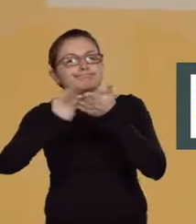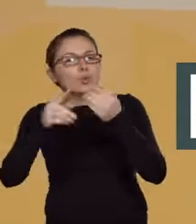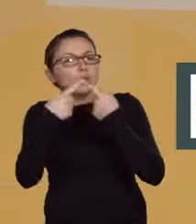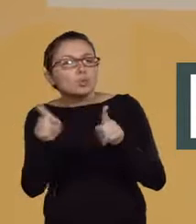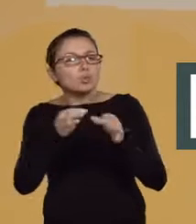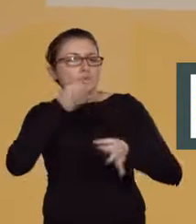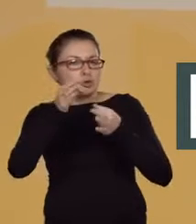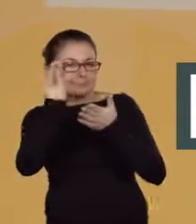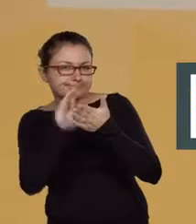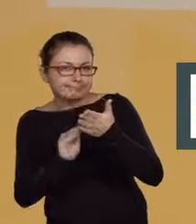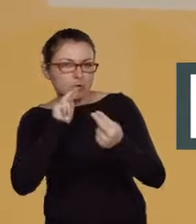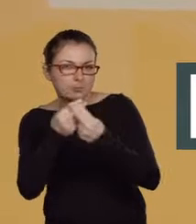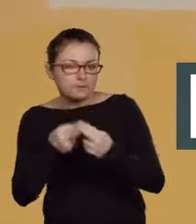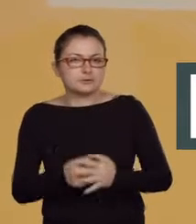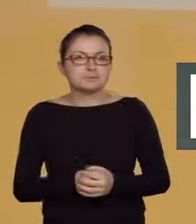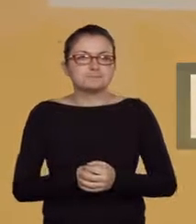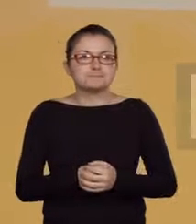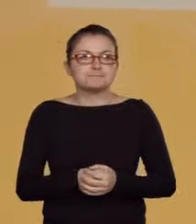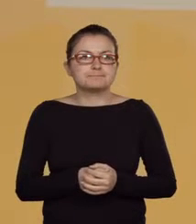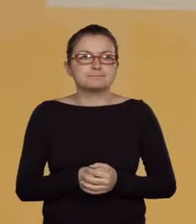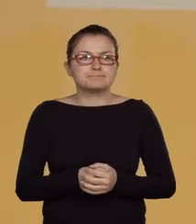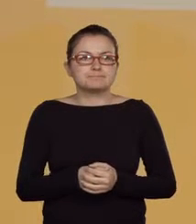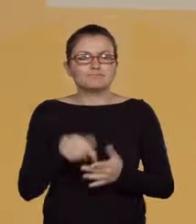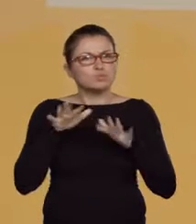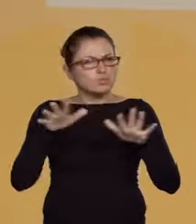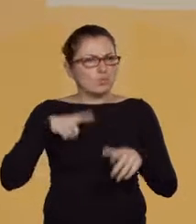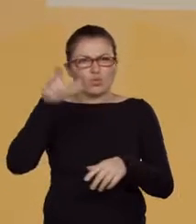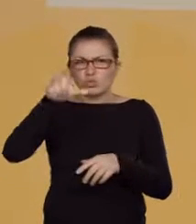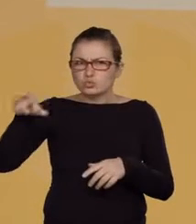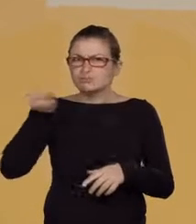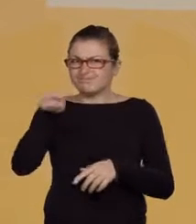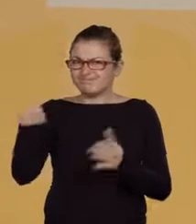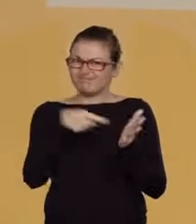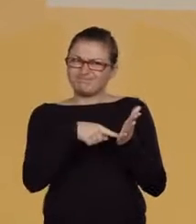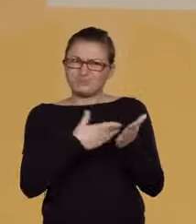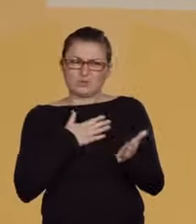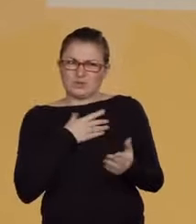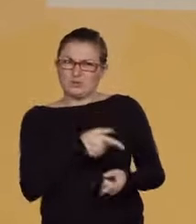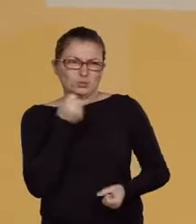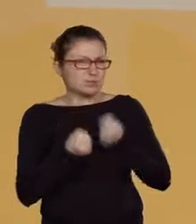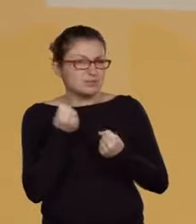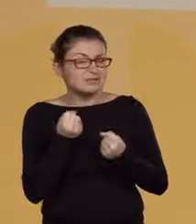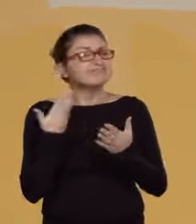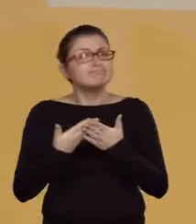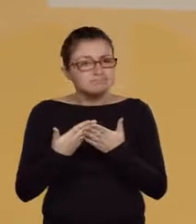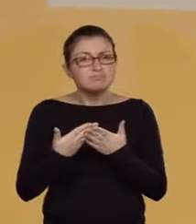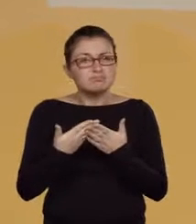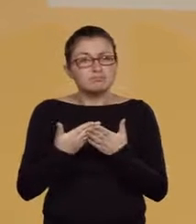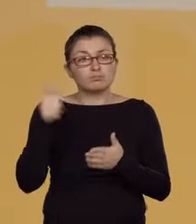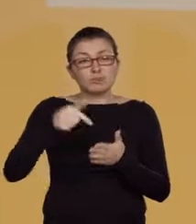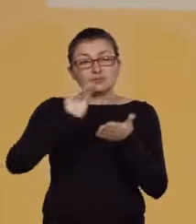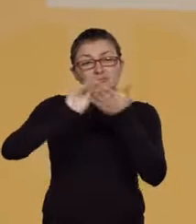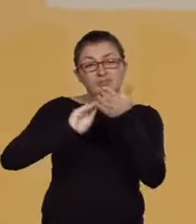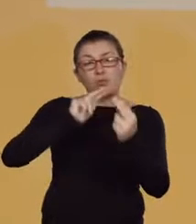Dla wielu zdających zadania tego typu, w których przy formułowaniu odpowiedzi konieczne jest dostrzeganie różnych